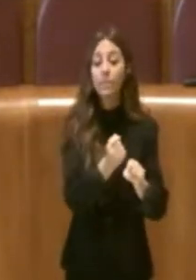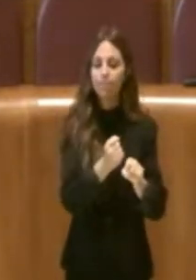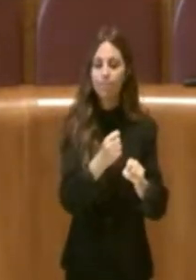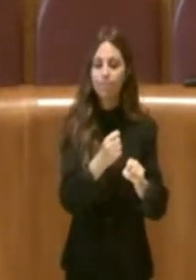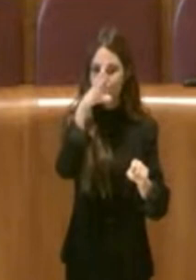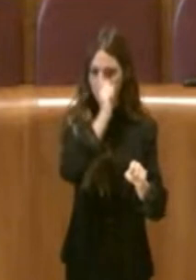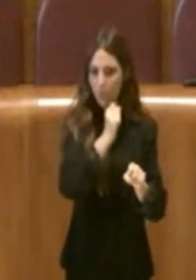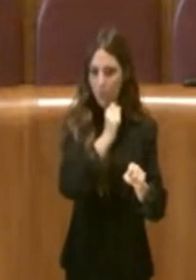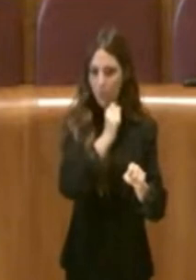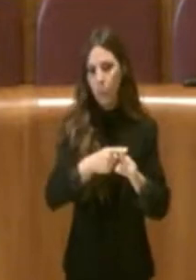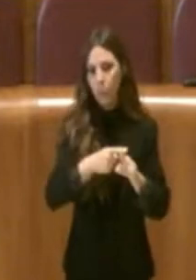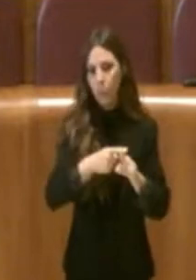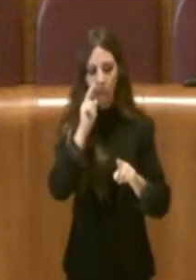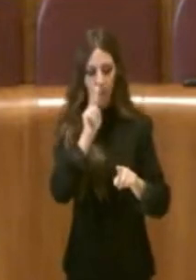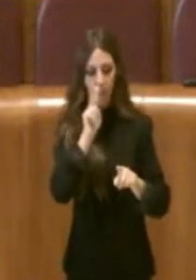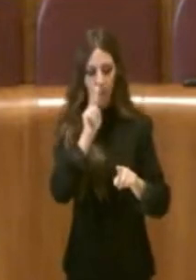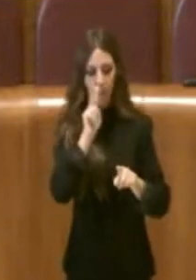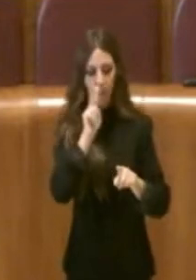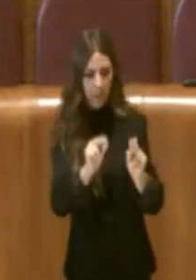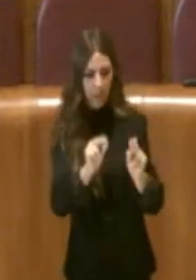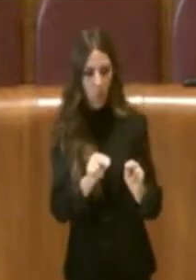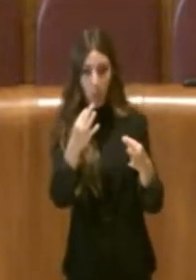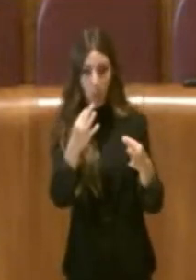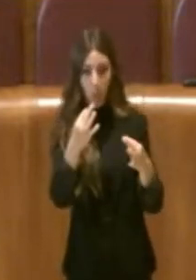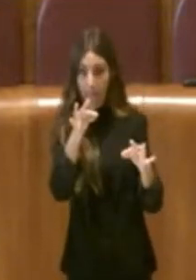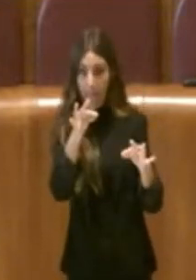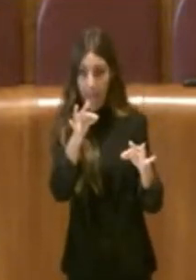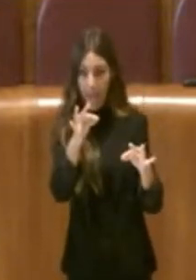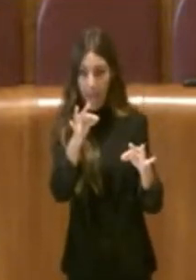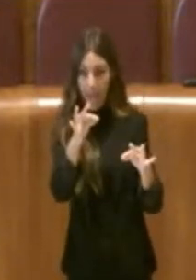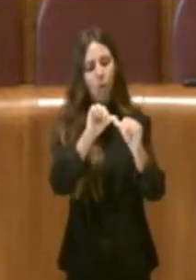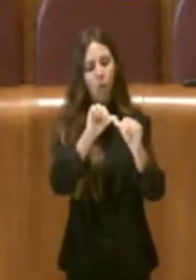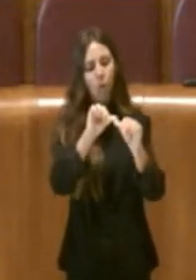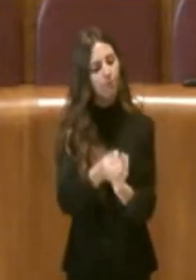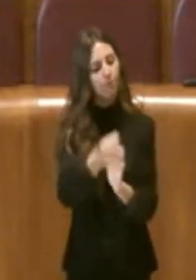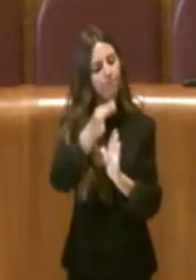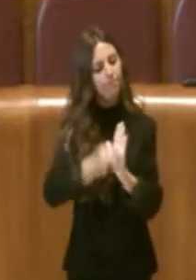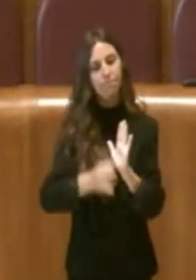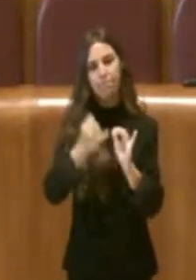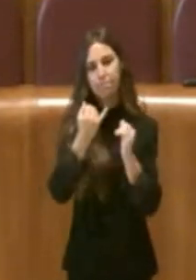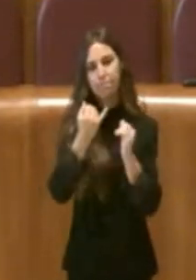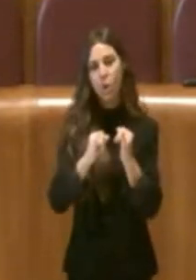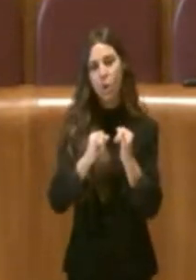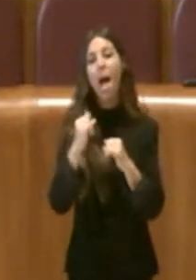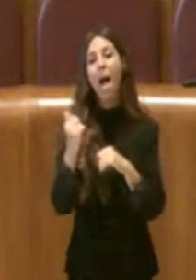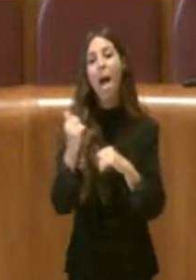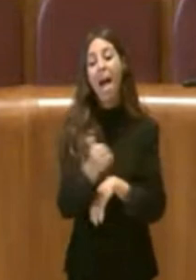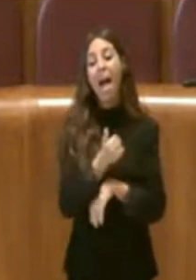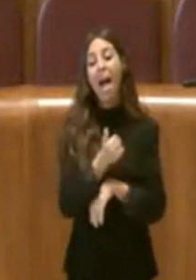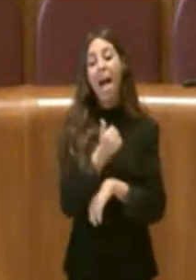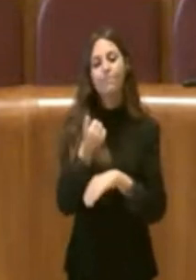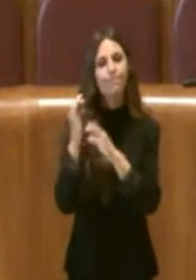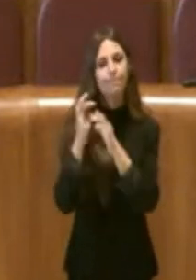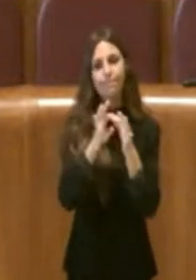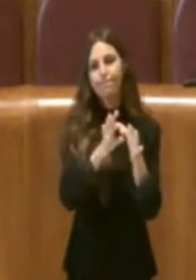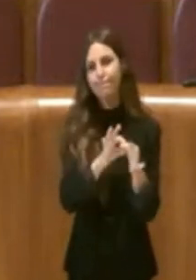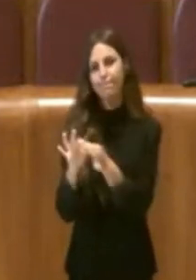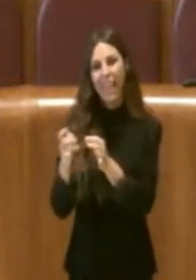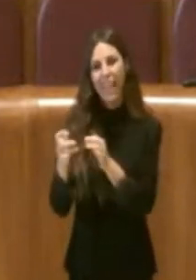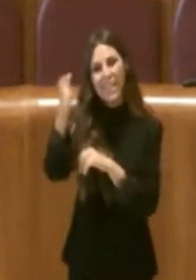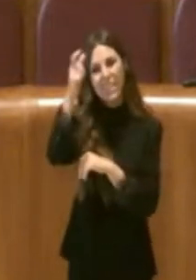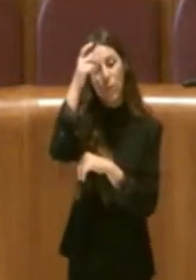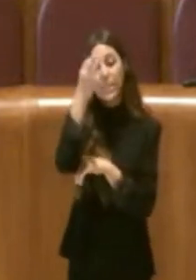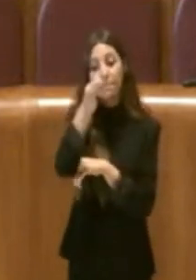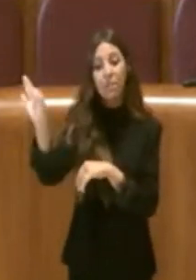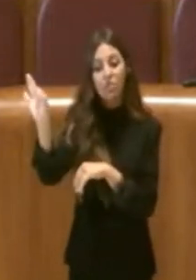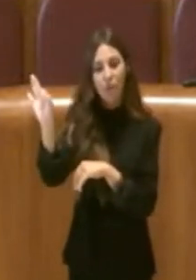revisione ovviamente della nostra carta forme e condizioni particolari di autonomia secondo uno statuto speciale